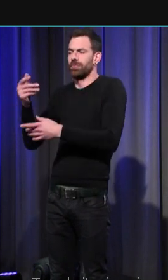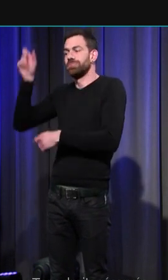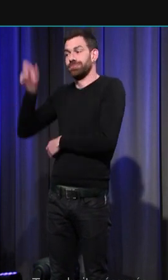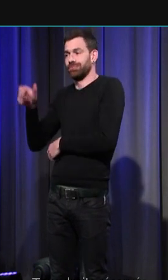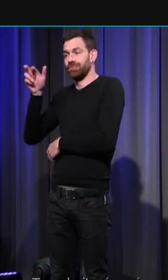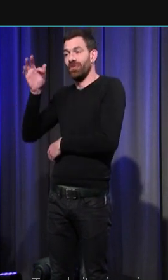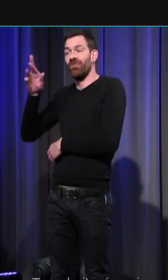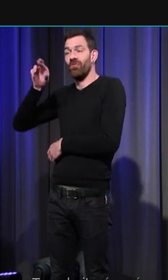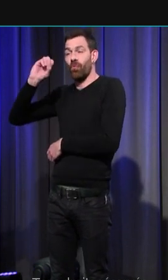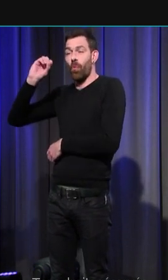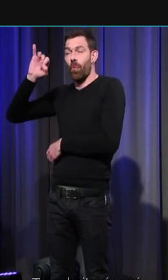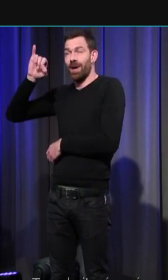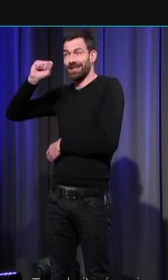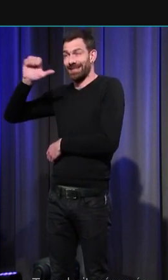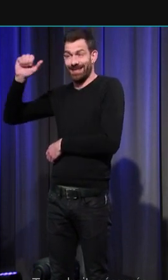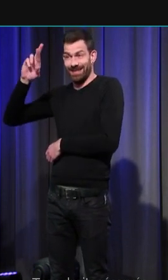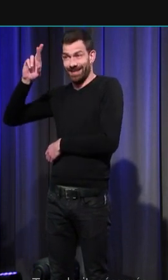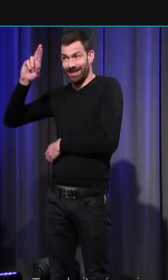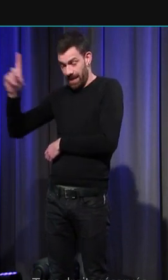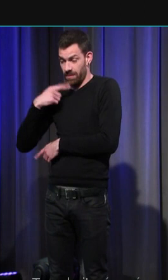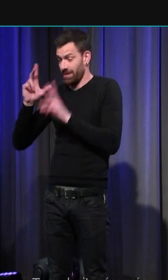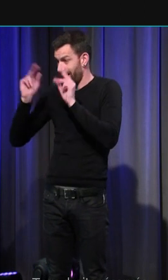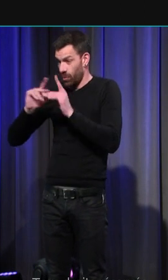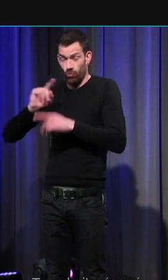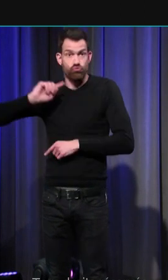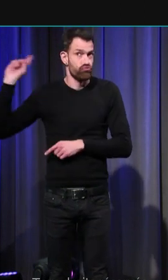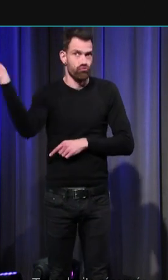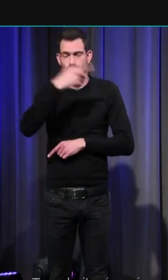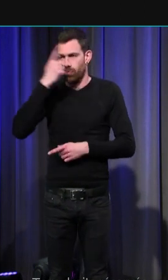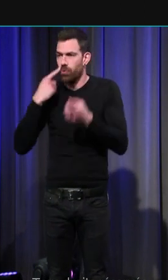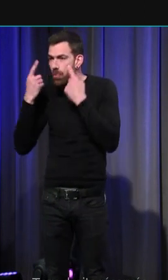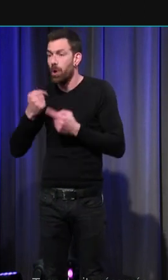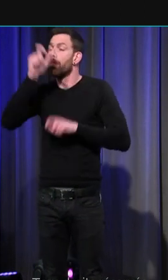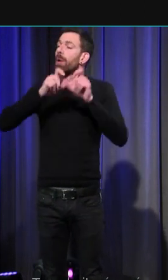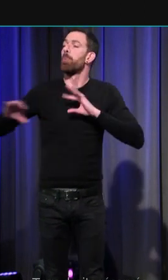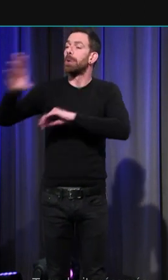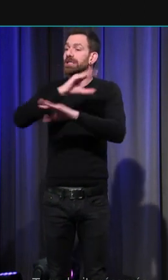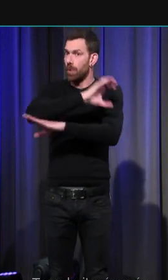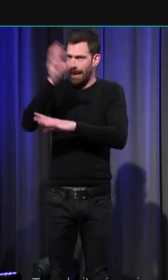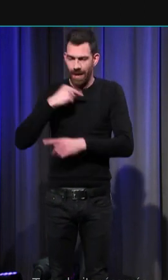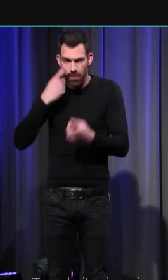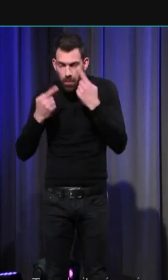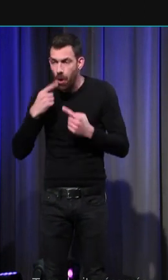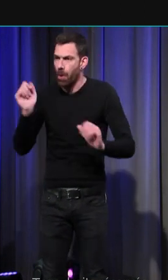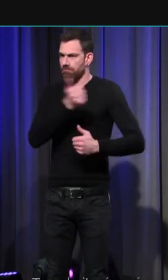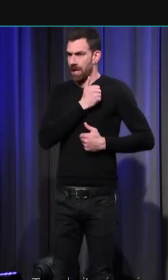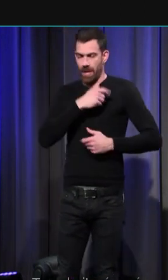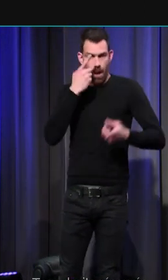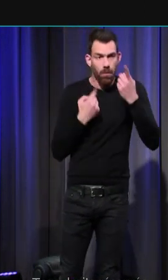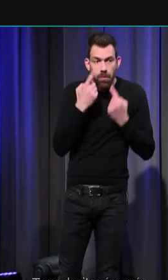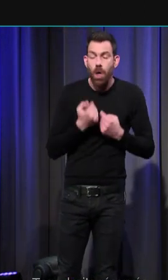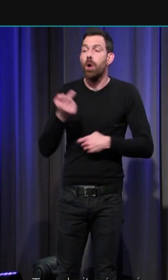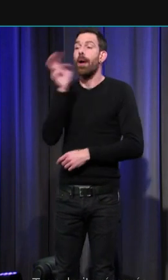pleure pour cet événement les habitants de Calais pleurent les hommes d'armes pleurent la reine Philippa l